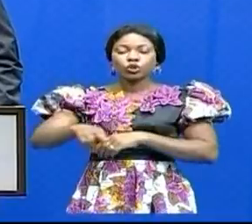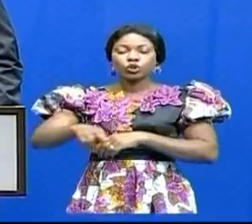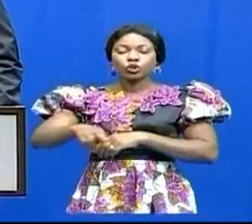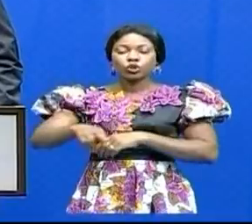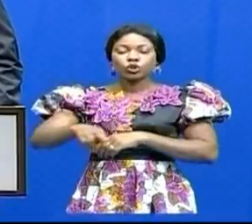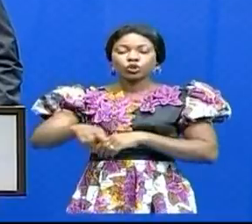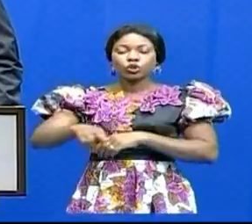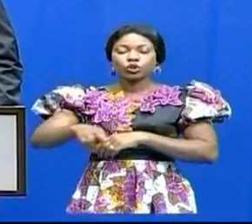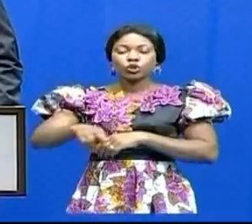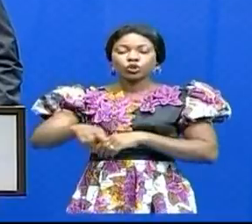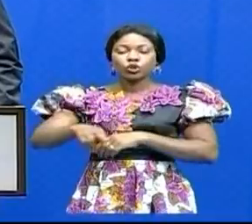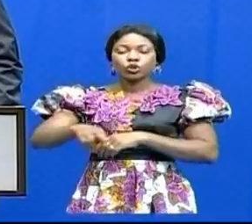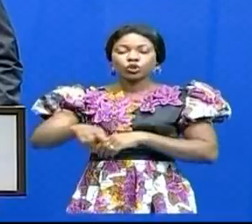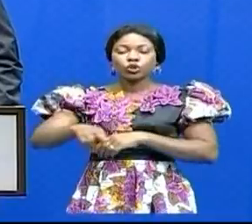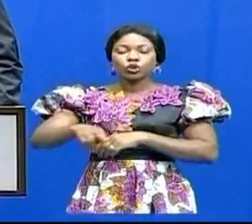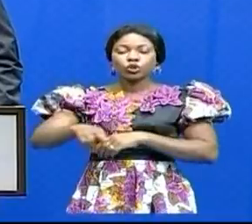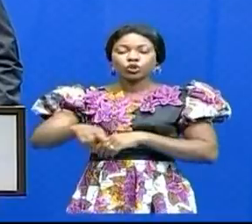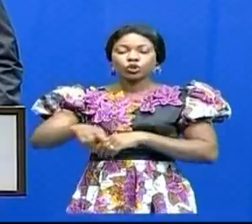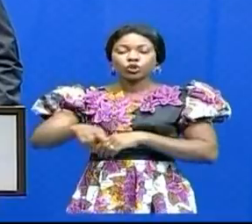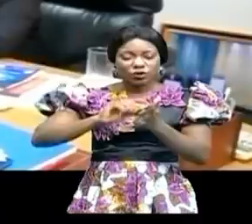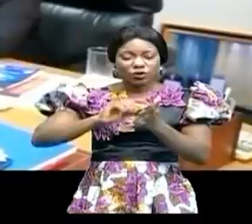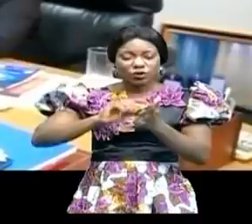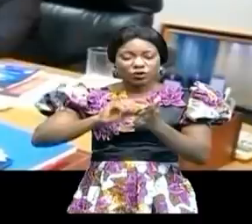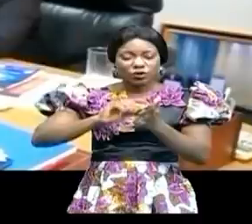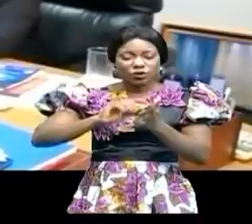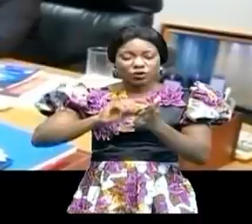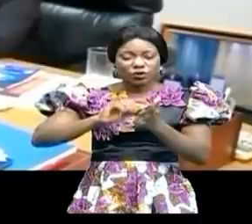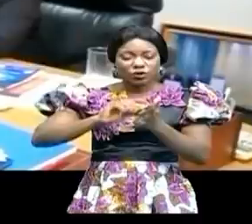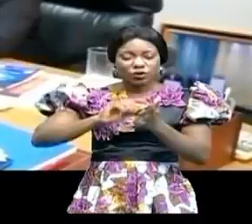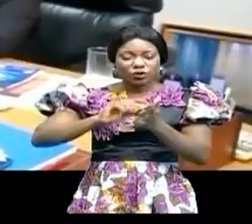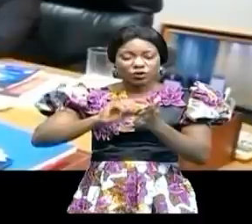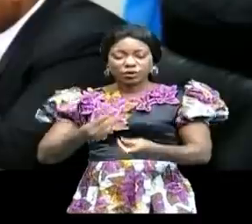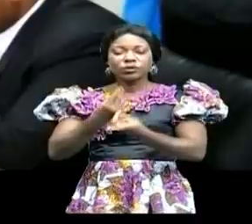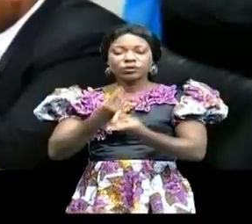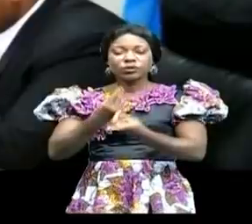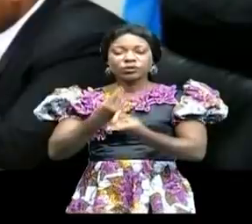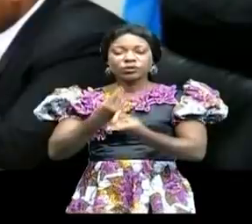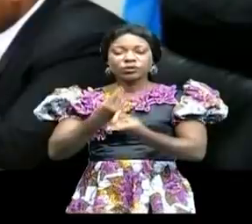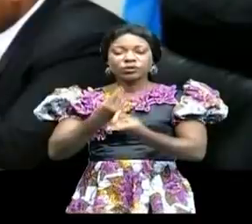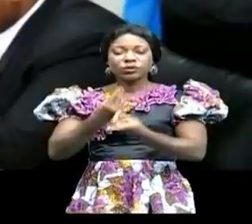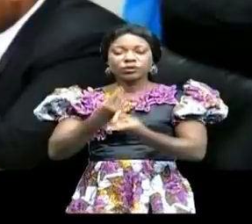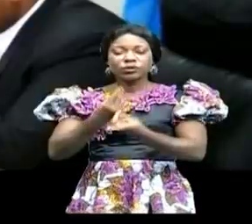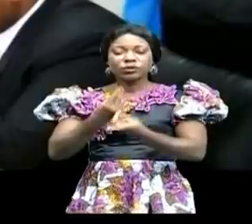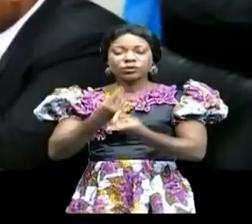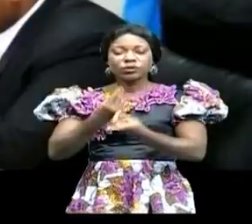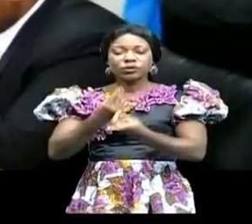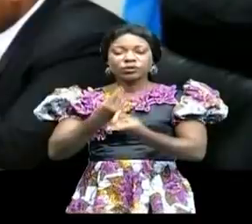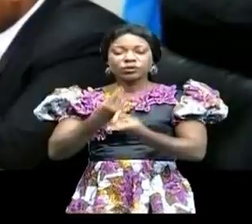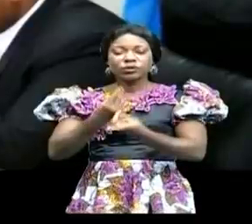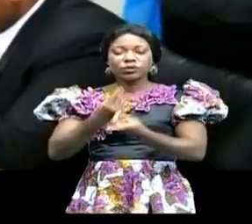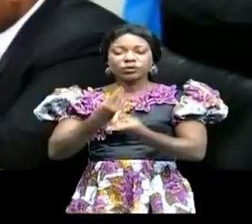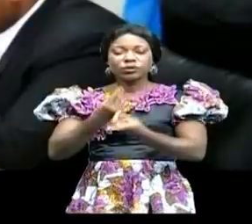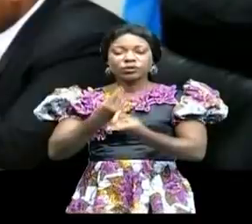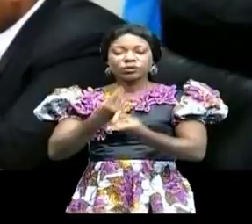où il a représenté la République démocratique du Congo au conseil des ministres de la SADEC.